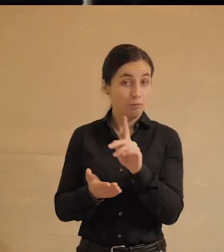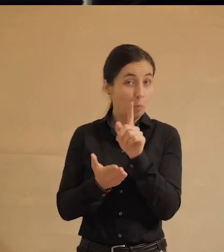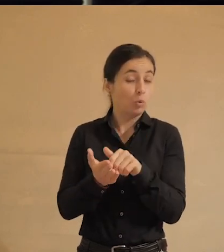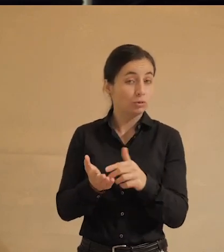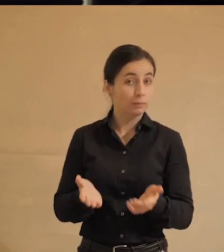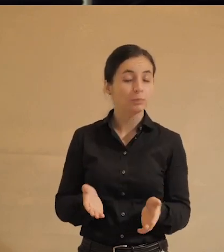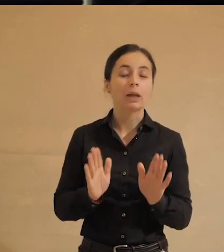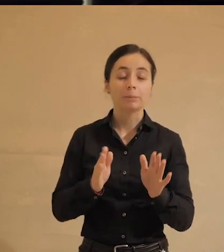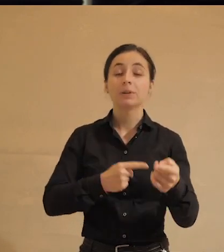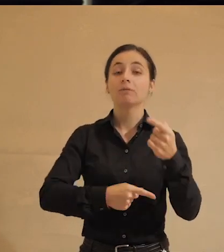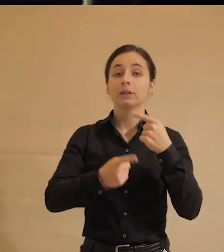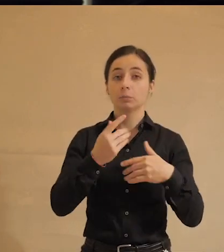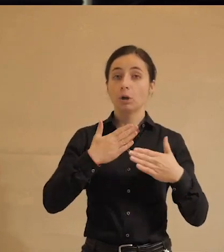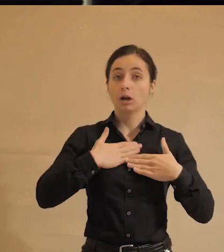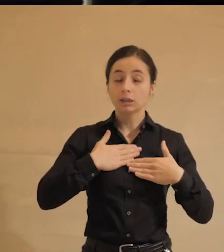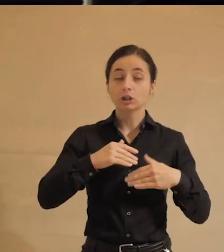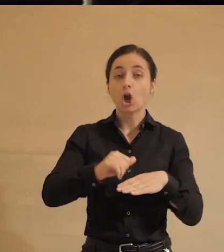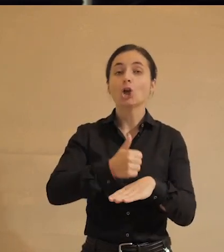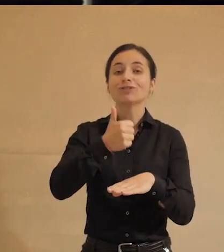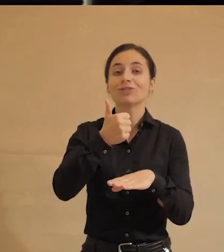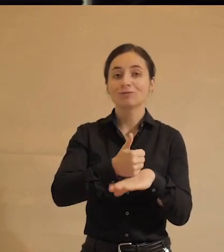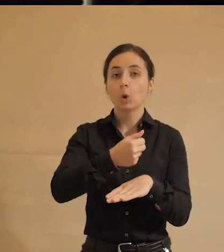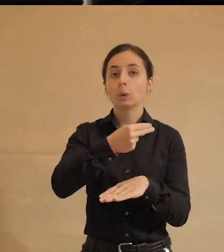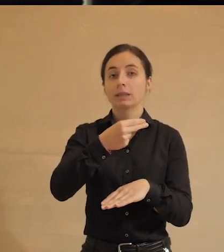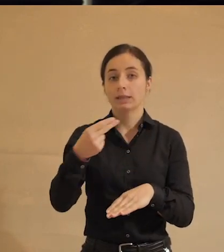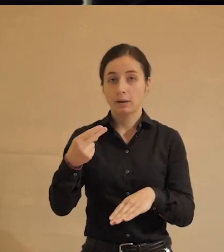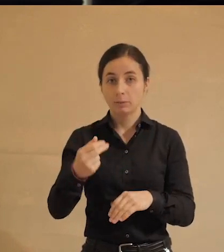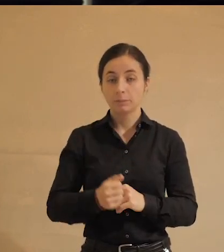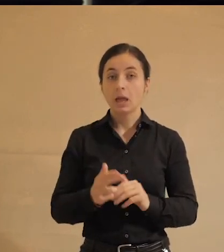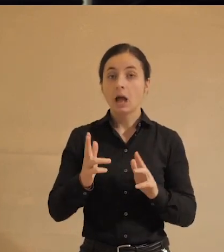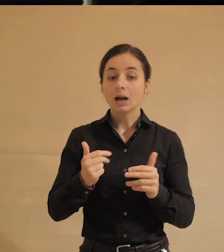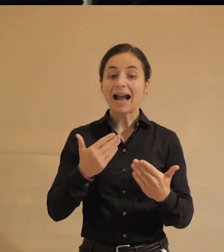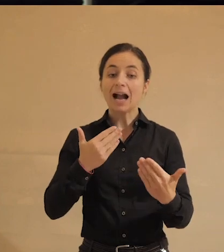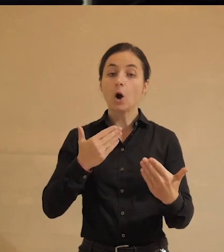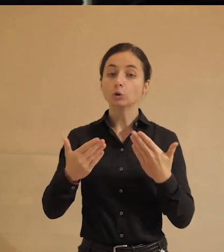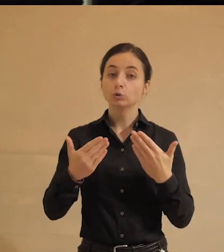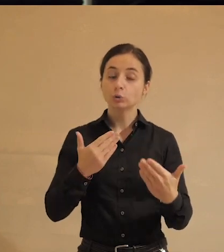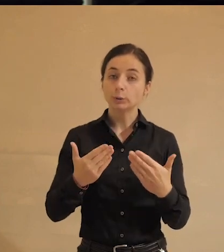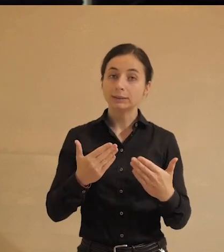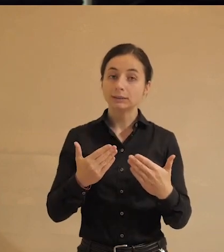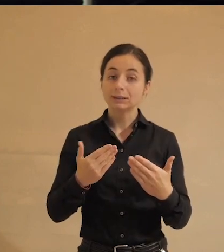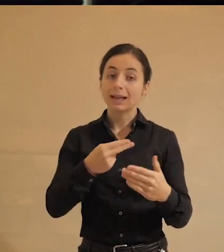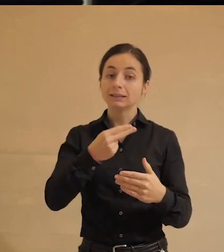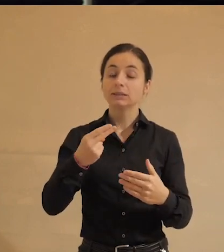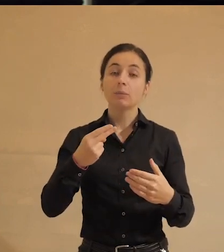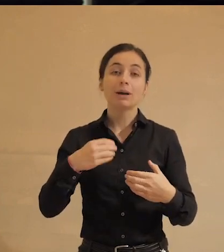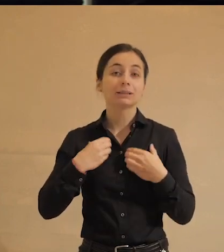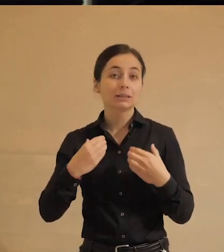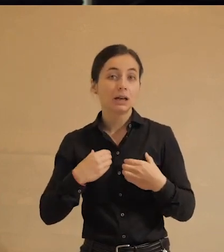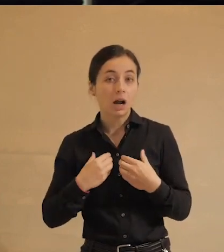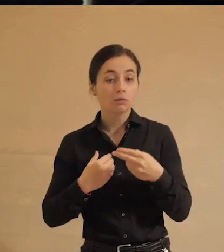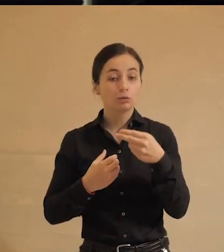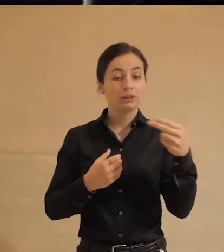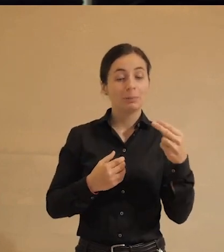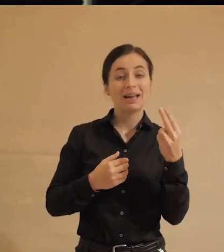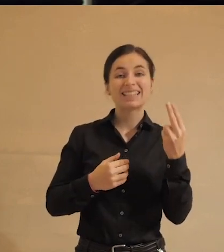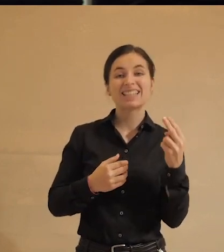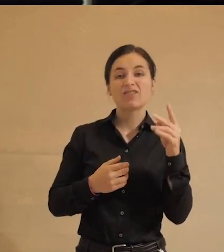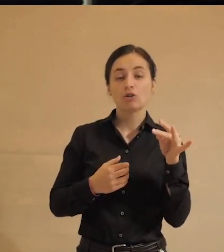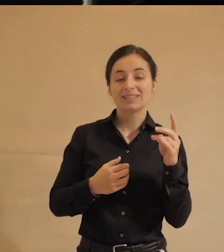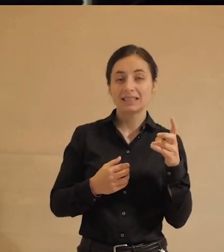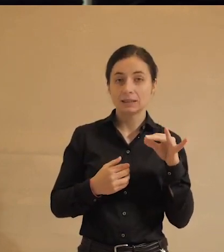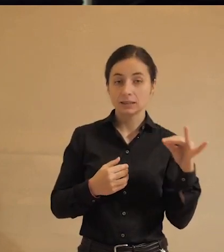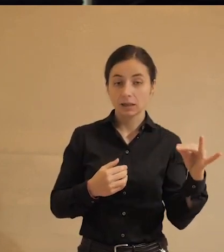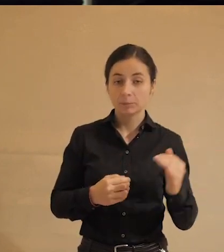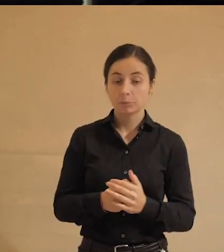Возвращаясь все же к нашей с вами основной теме, как относится вот эта вот тема страхов с темой цифровизации? Смотрите, к чему